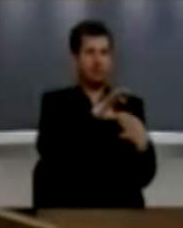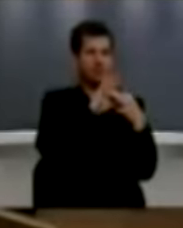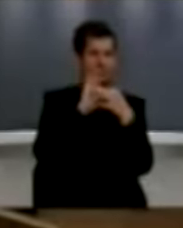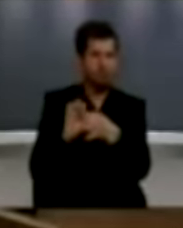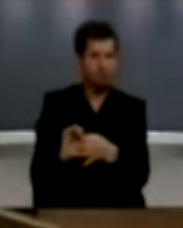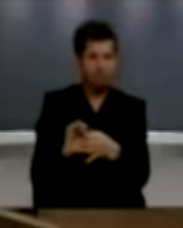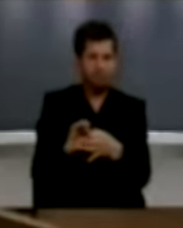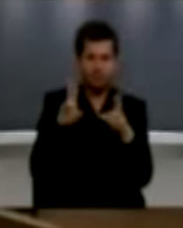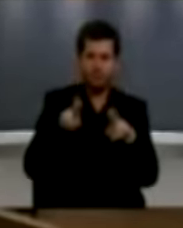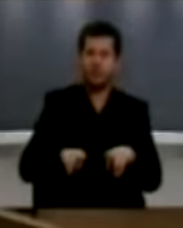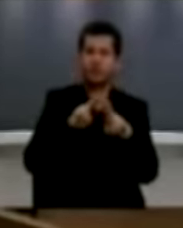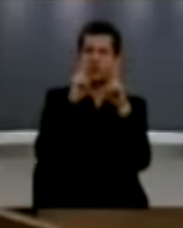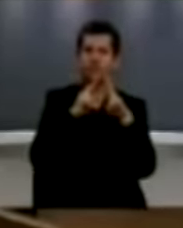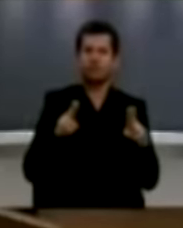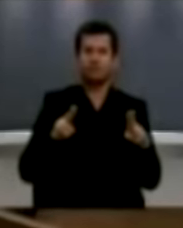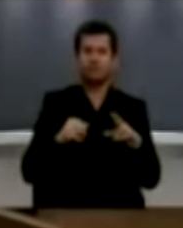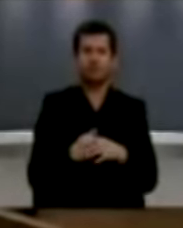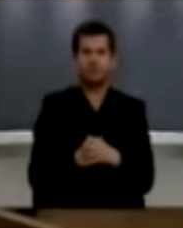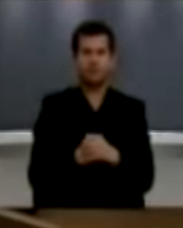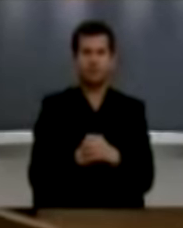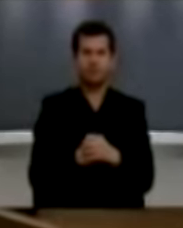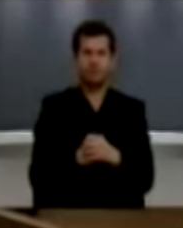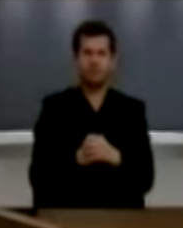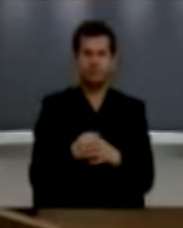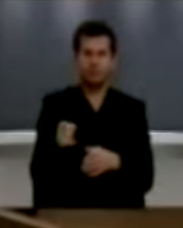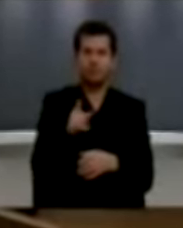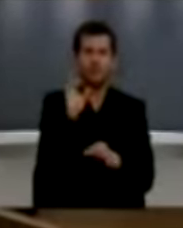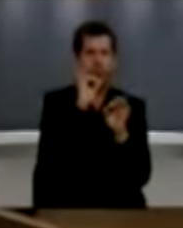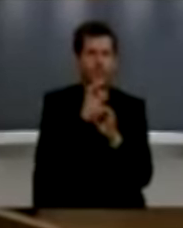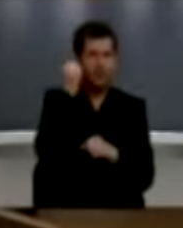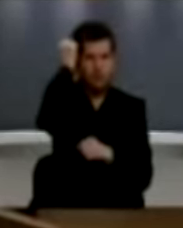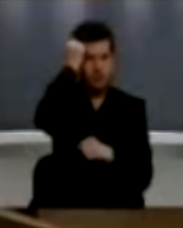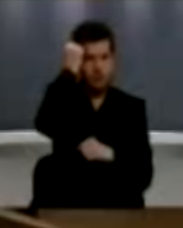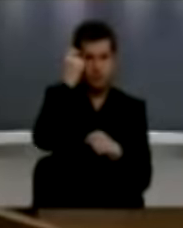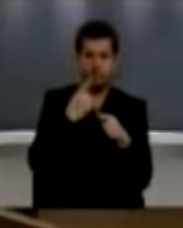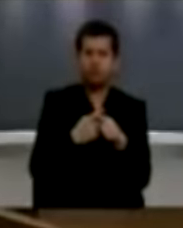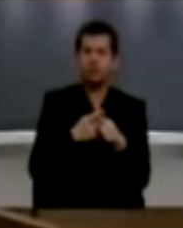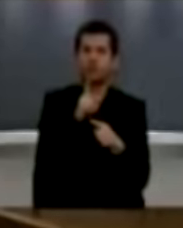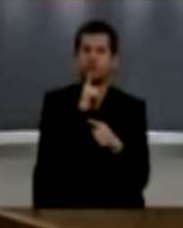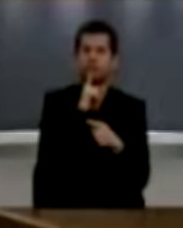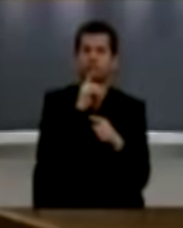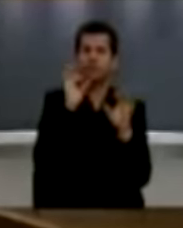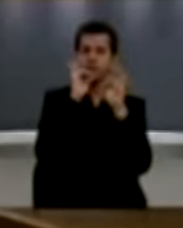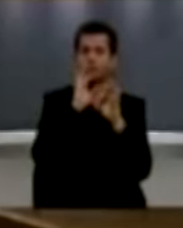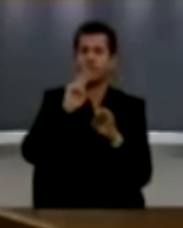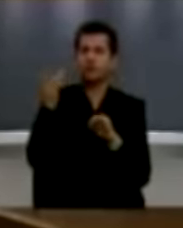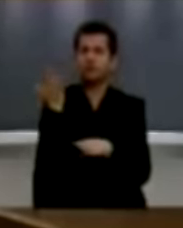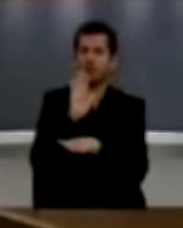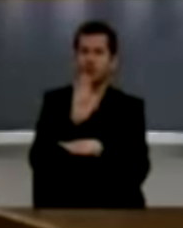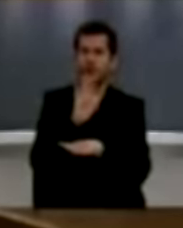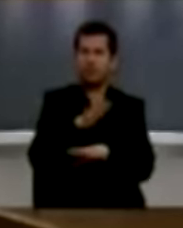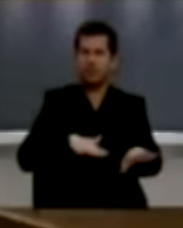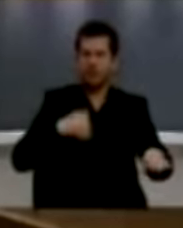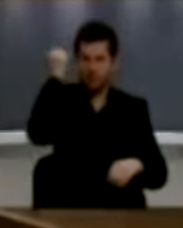ndërkomtare, ajo pra kjo drejtsi, nuk ka kredibilitet në Kosovë edhe nuk duhet kjetë kredibilitet me asë një pjestartë ku vendit Republikës